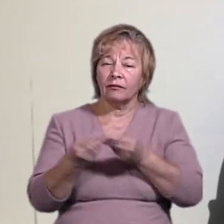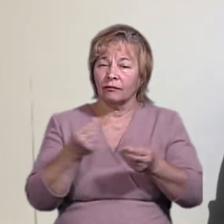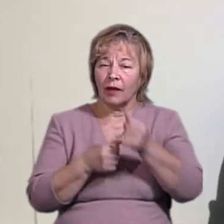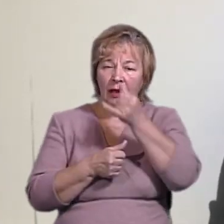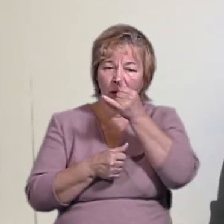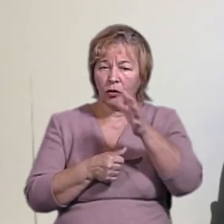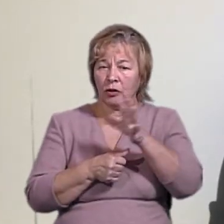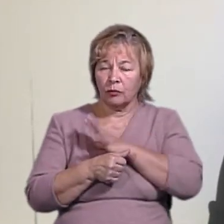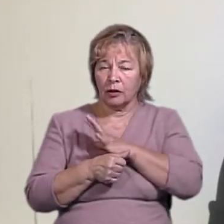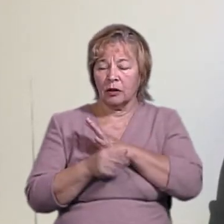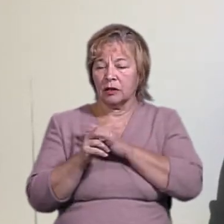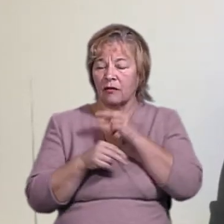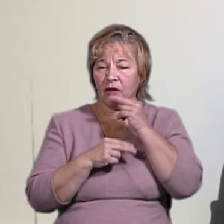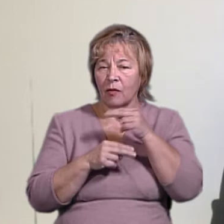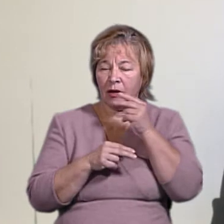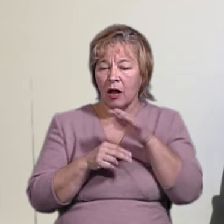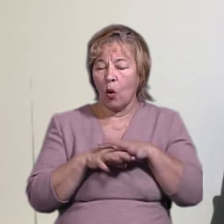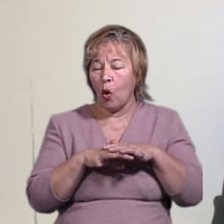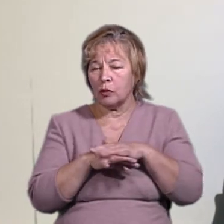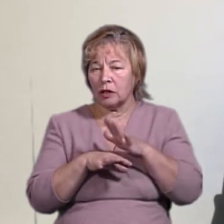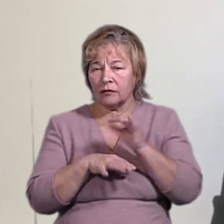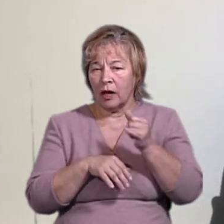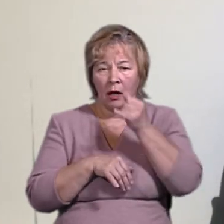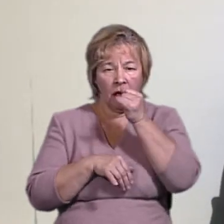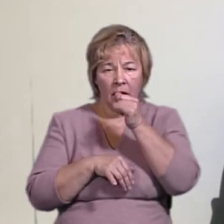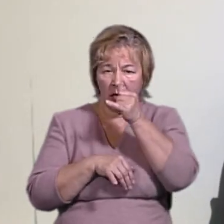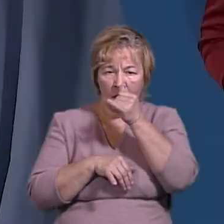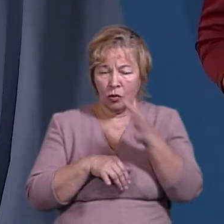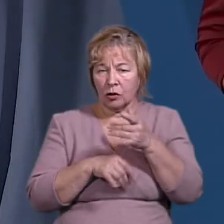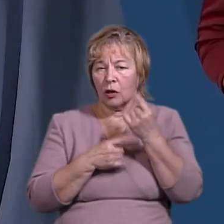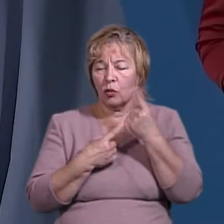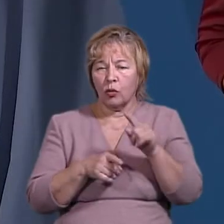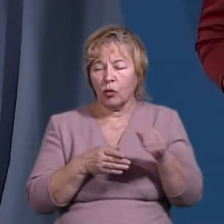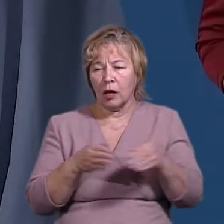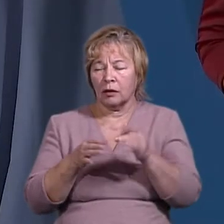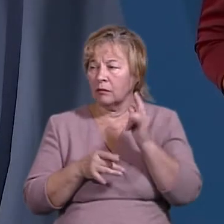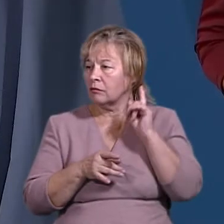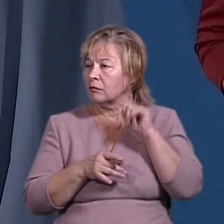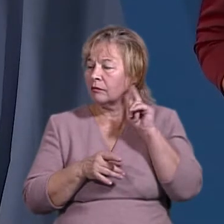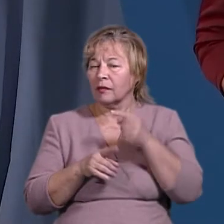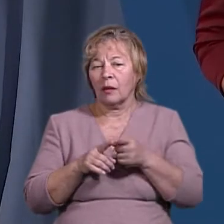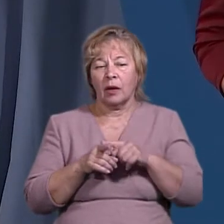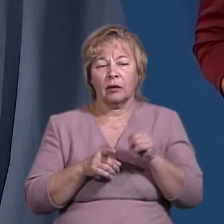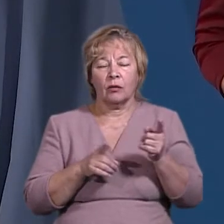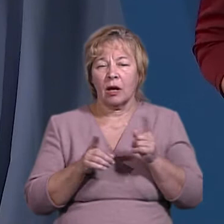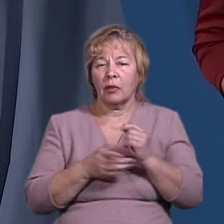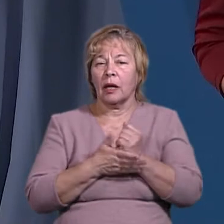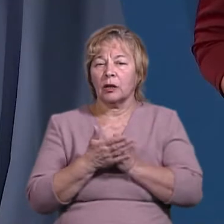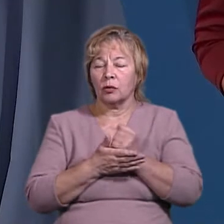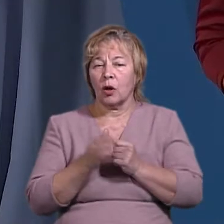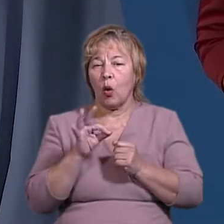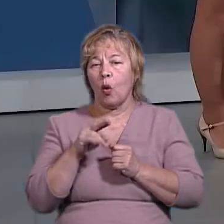може бути поза увагою суспільства і не може в будь-який спосіб бути проігнорованим громадянською мережею опора.